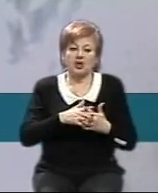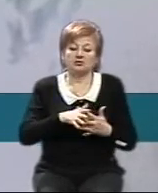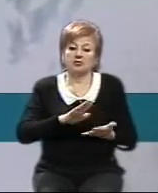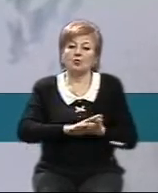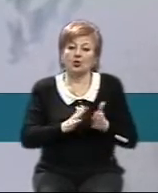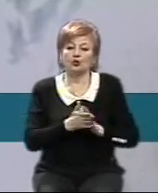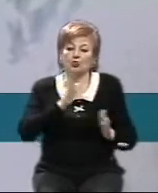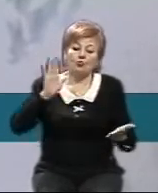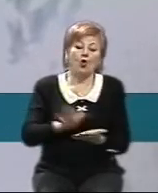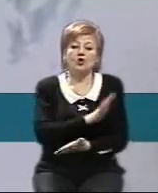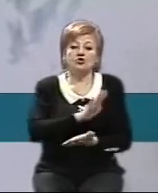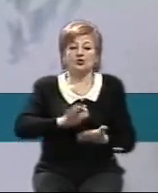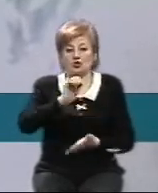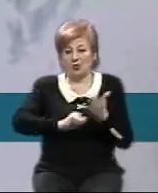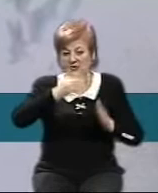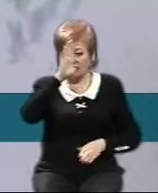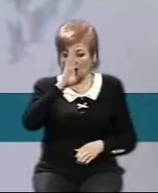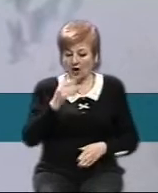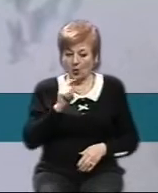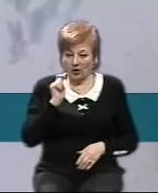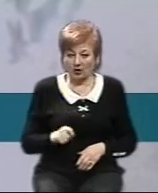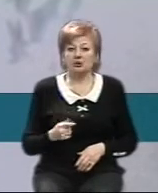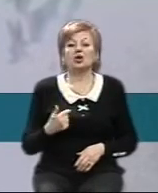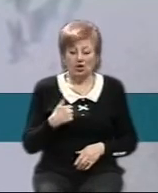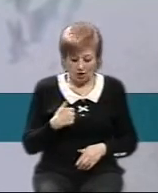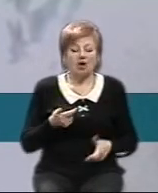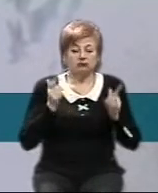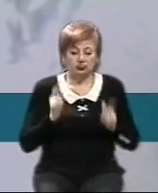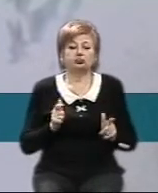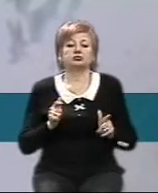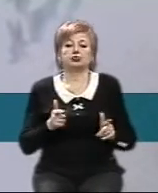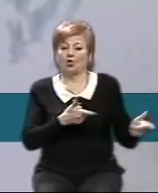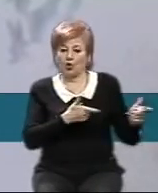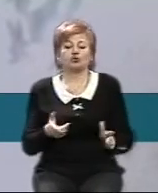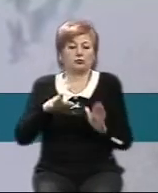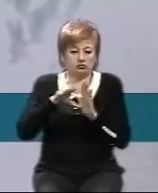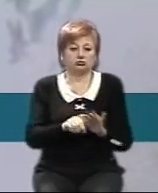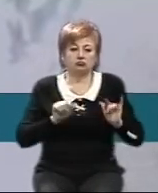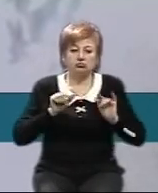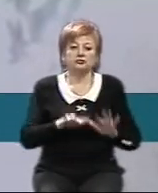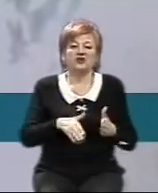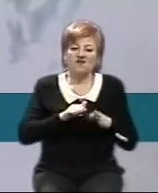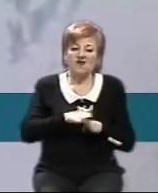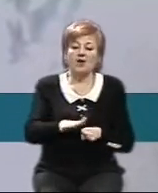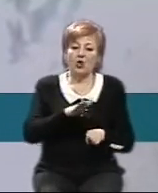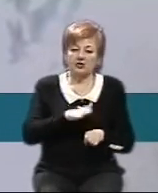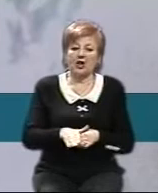і очистити від ворога територію України. І я готовий долучитися, і наші побратими готові йти і виконувати